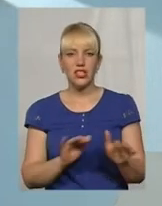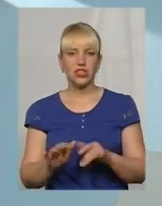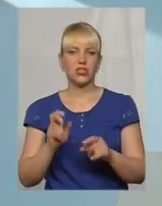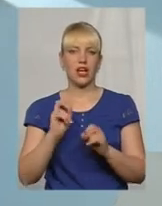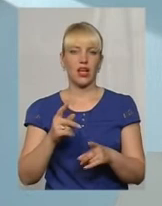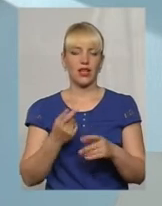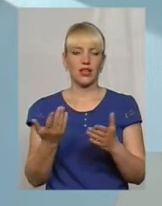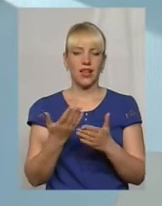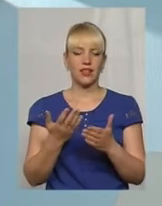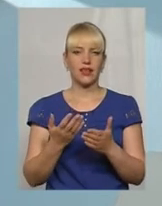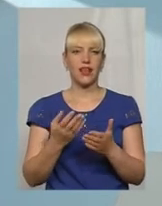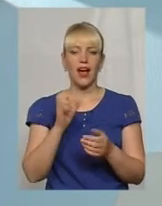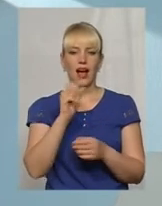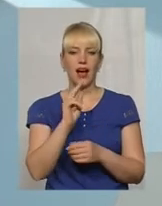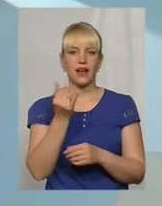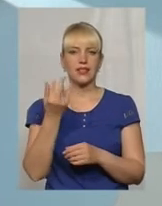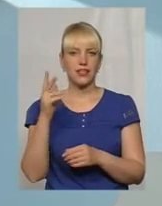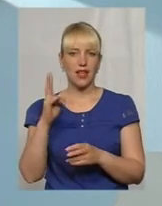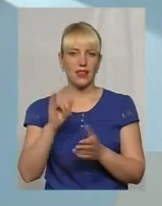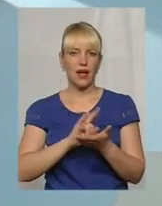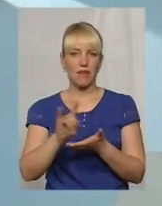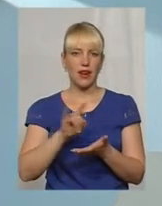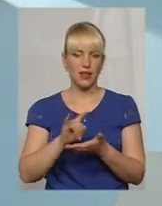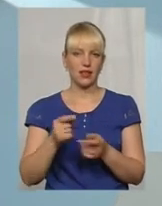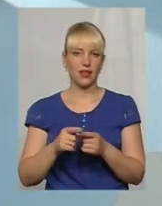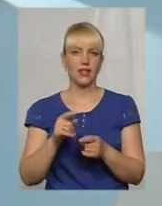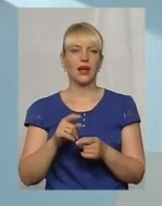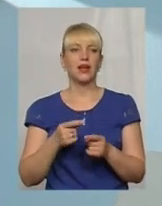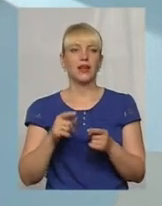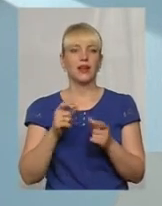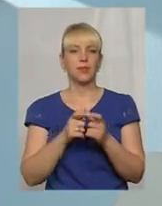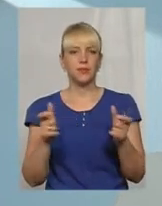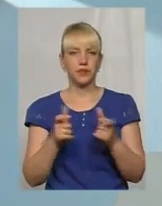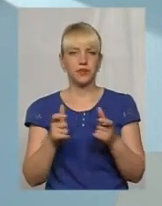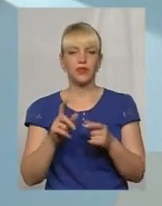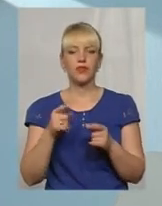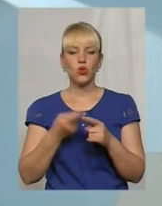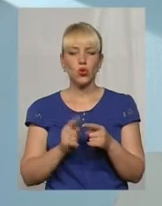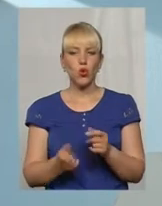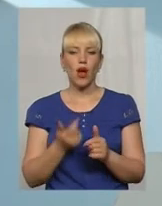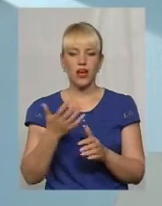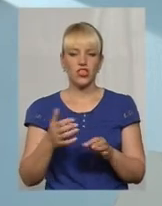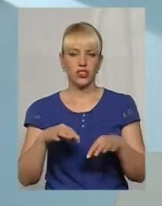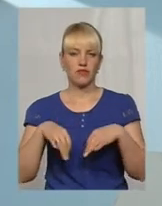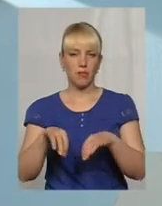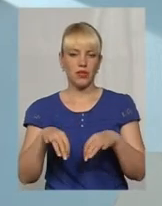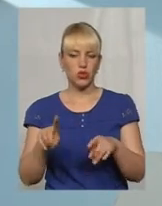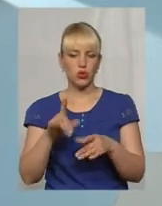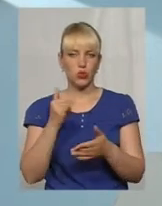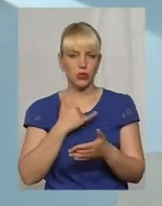на авіабілети, то кількість машин, які у нас їздять в місті, автобуси,